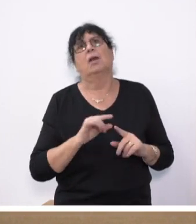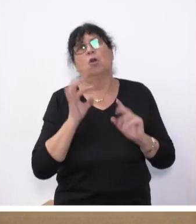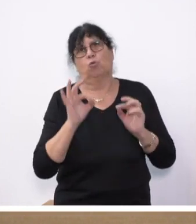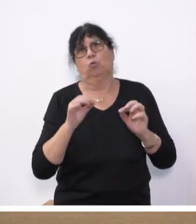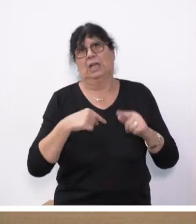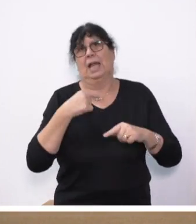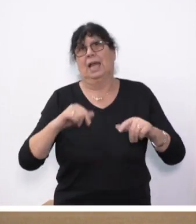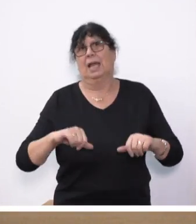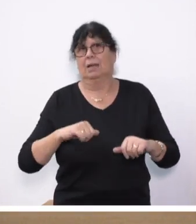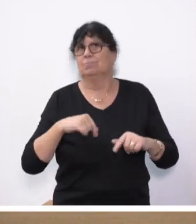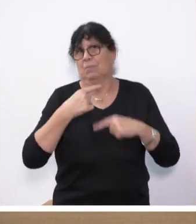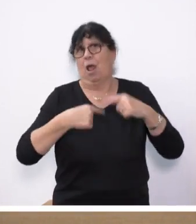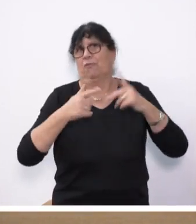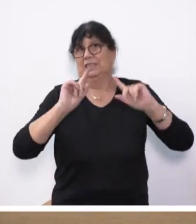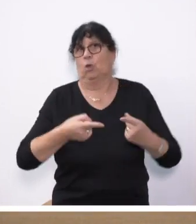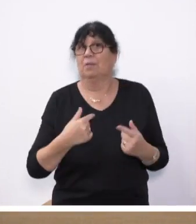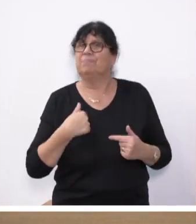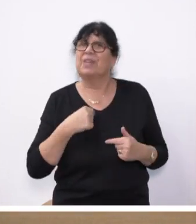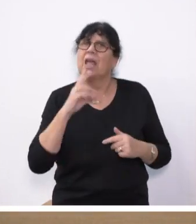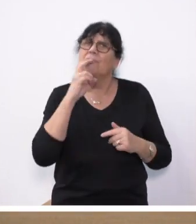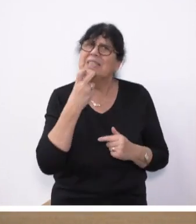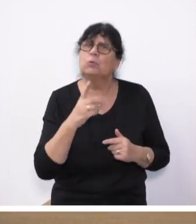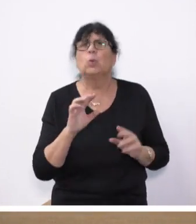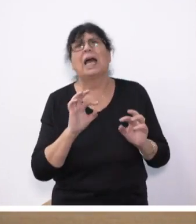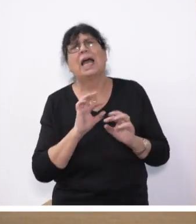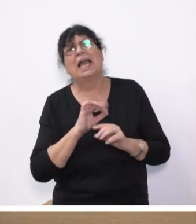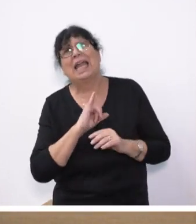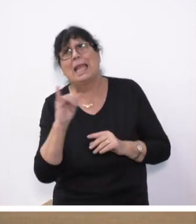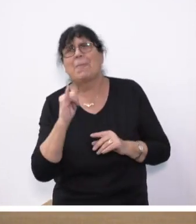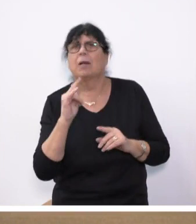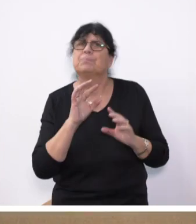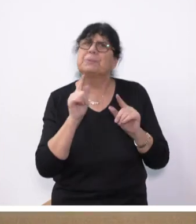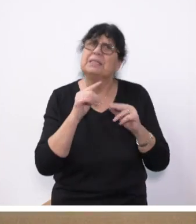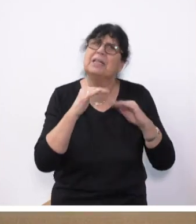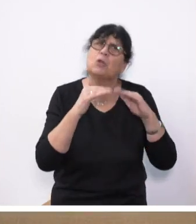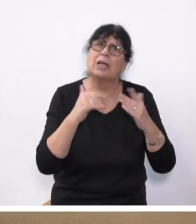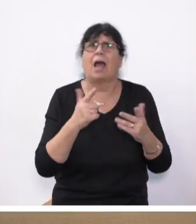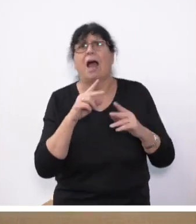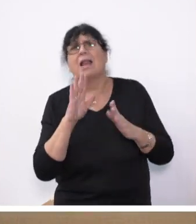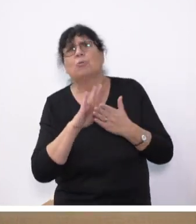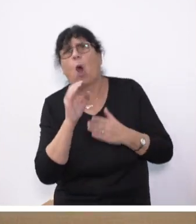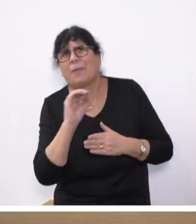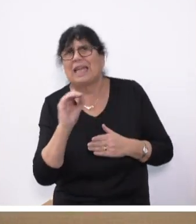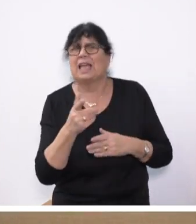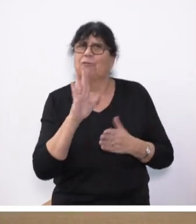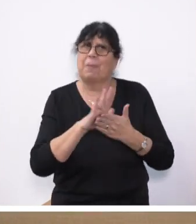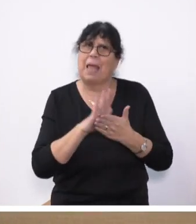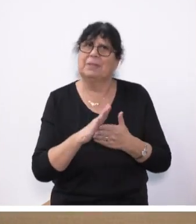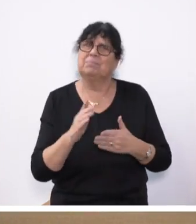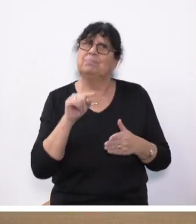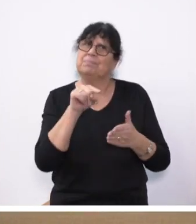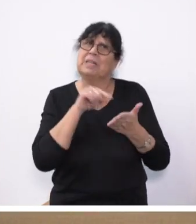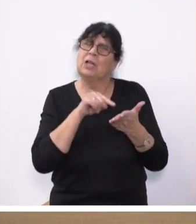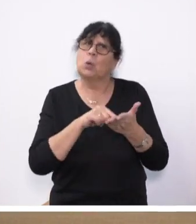Ich versuche immer, objektiv zu sein und zu bleiben. Und aus diesem Grunde möchte ich schon meine